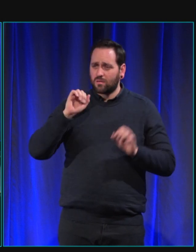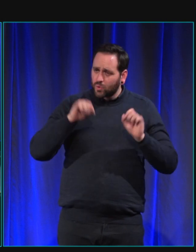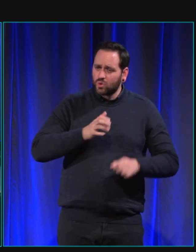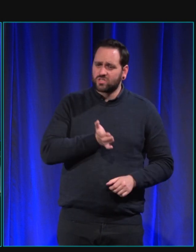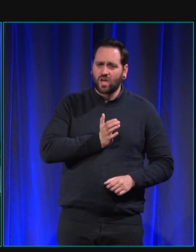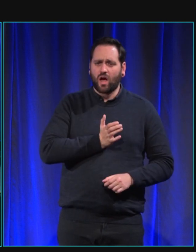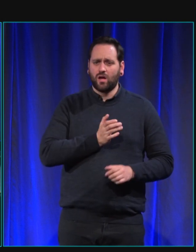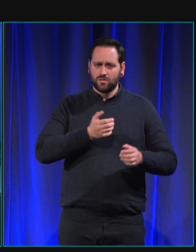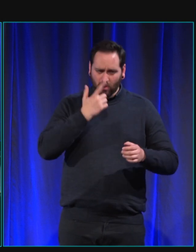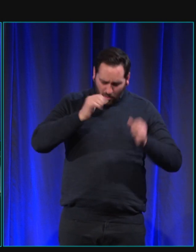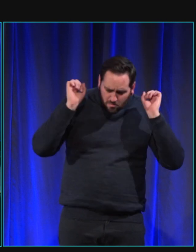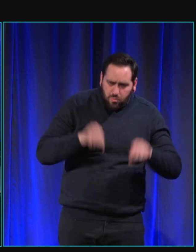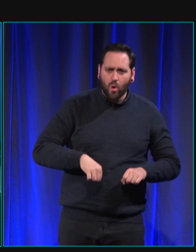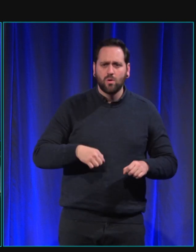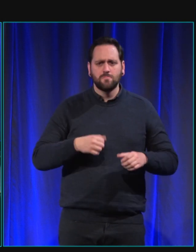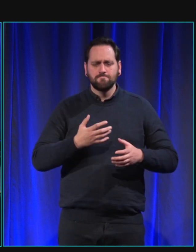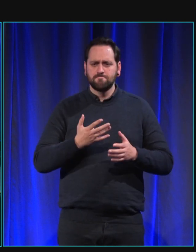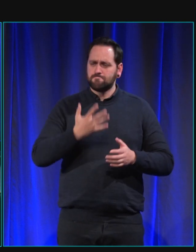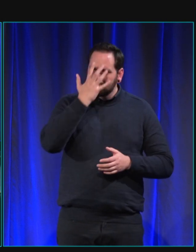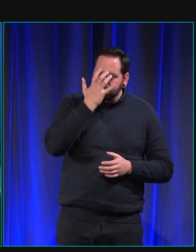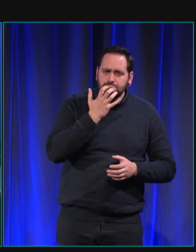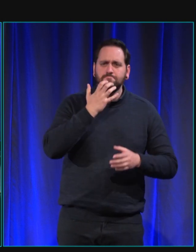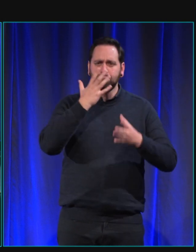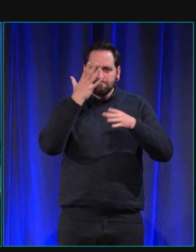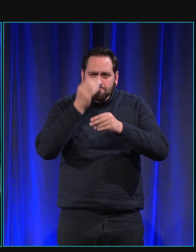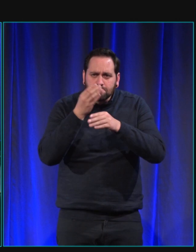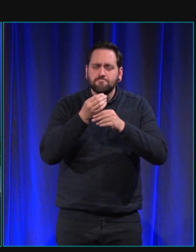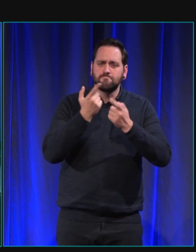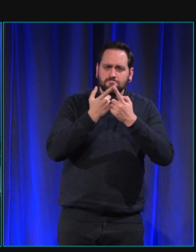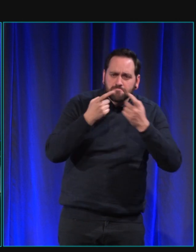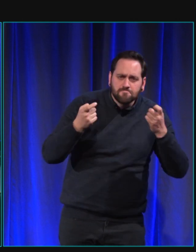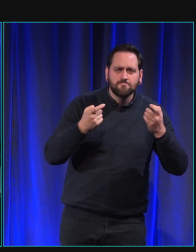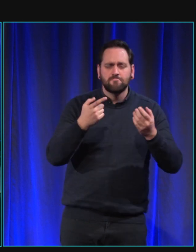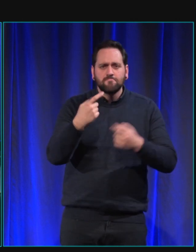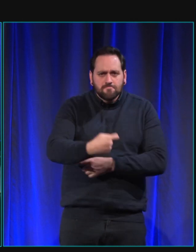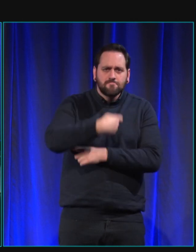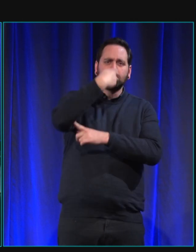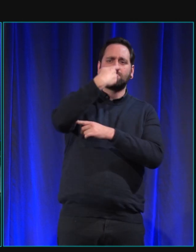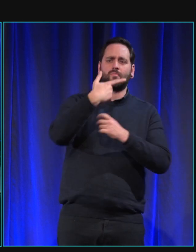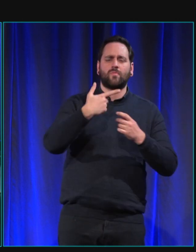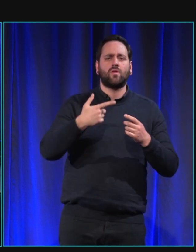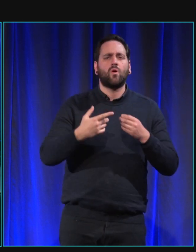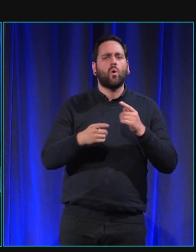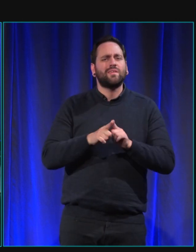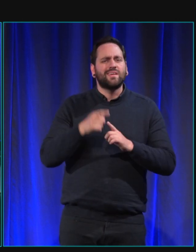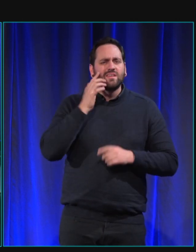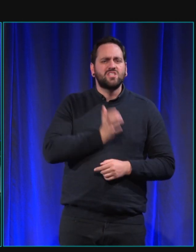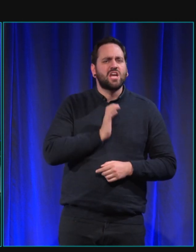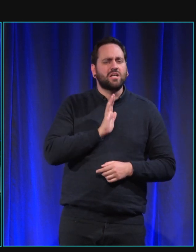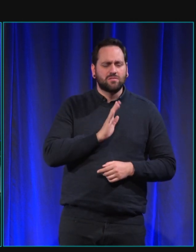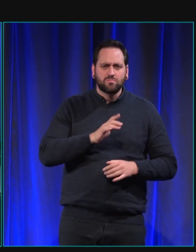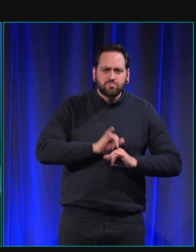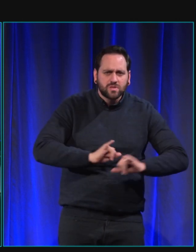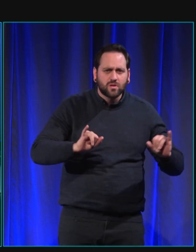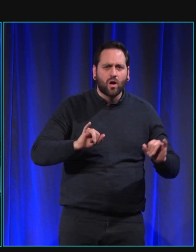pour aider les chiens ont une capacité à lire les personnes à visualiser le